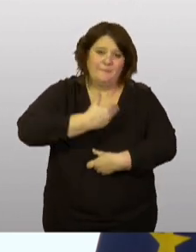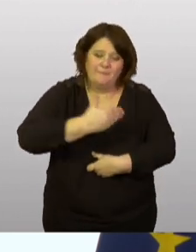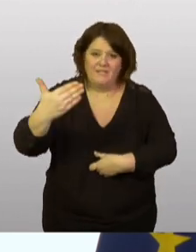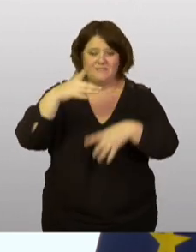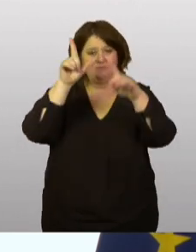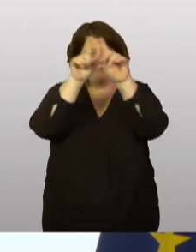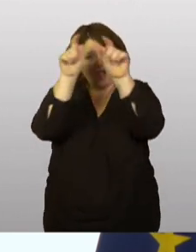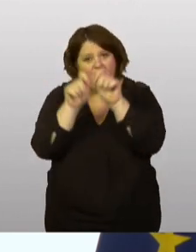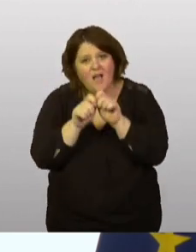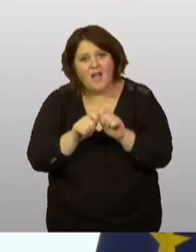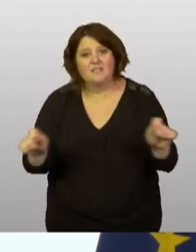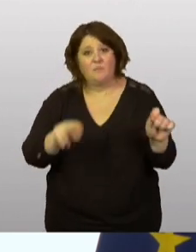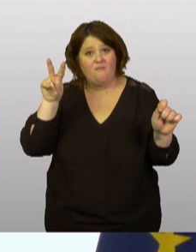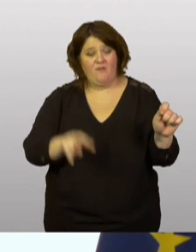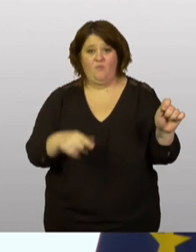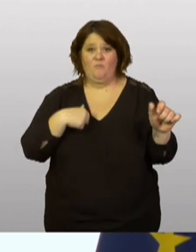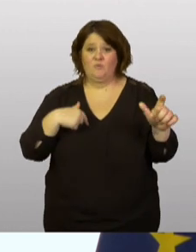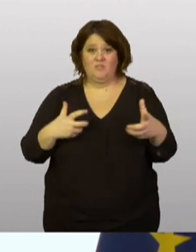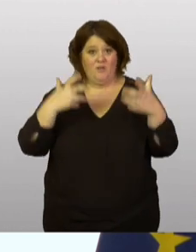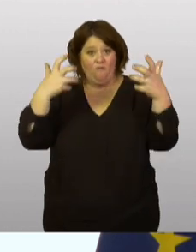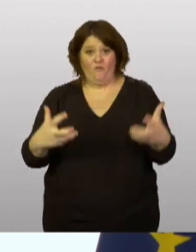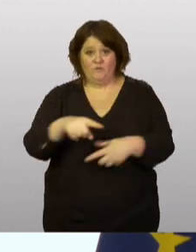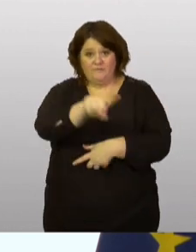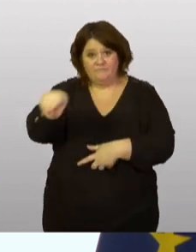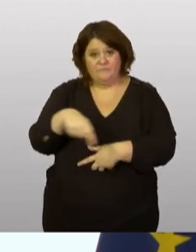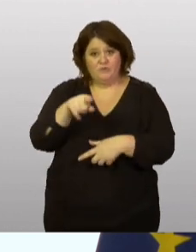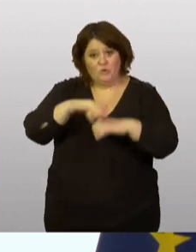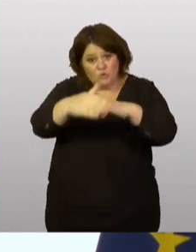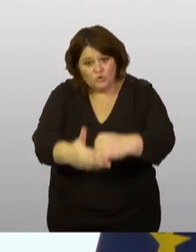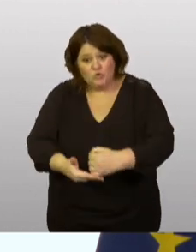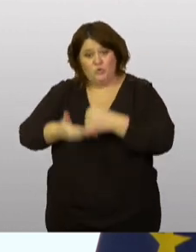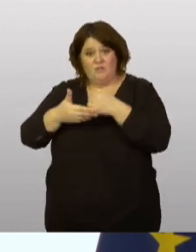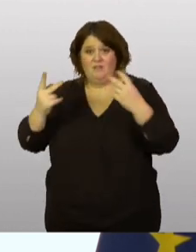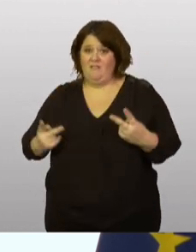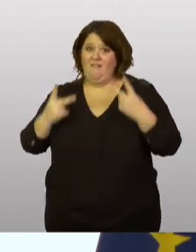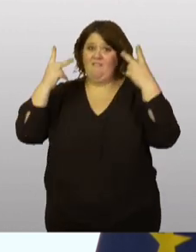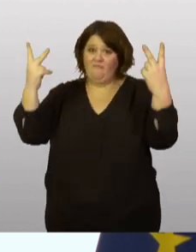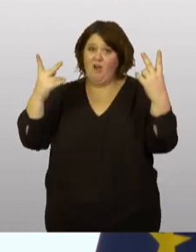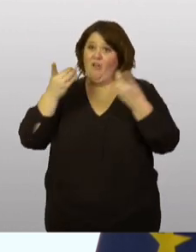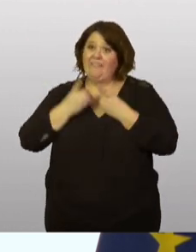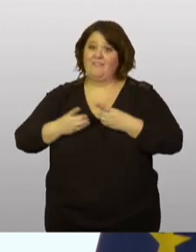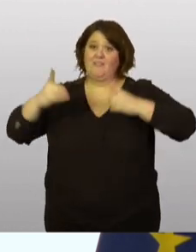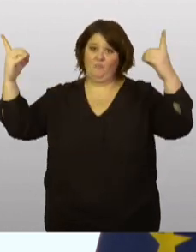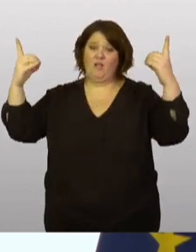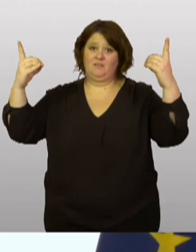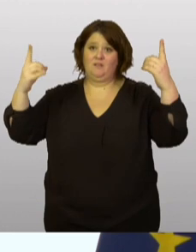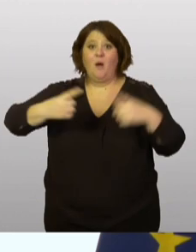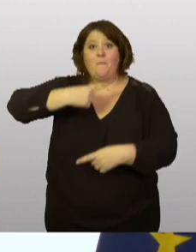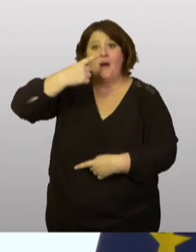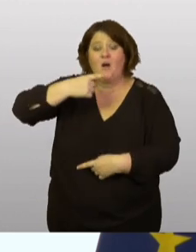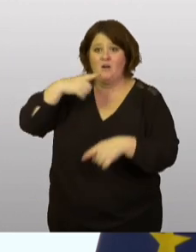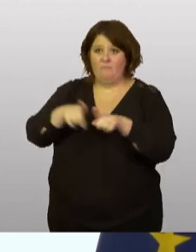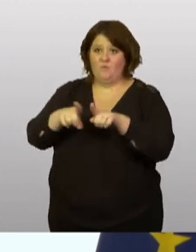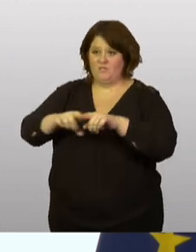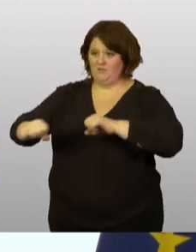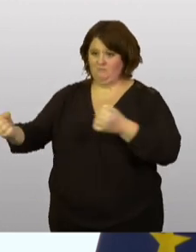respect et votre volonté de soutenir les valeurs démocratiques, non seulement en parole, mais aussi en